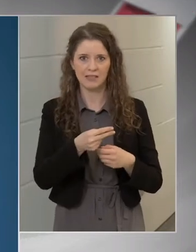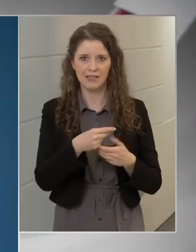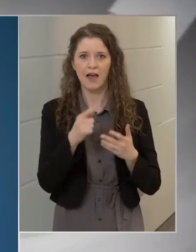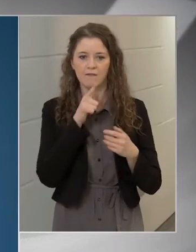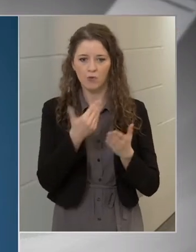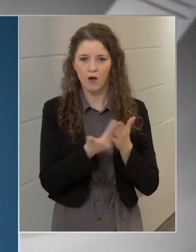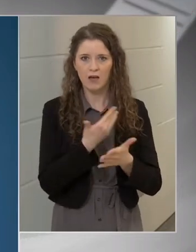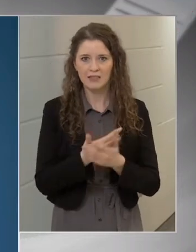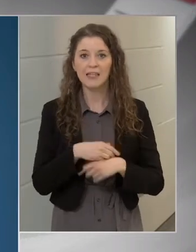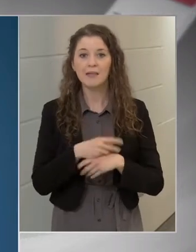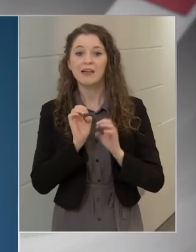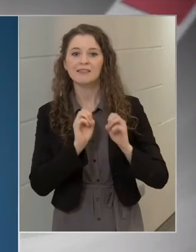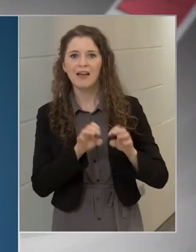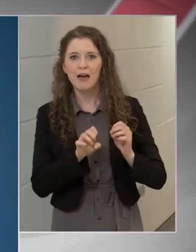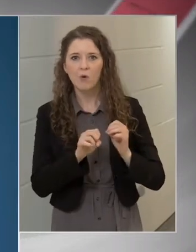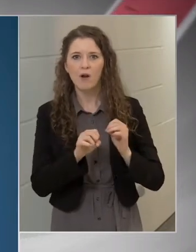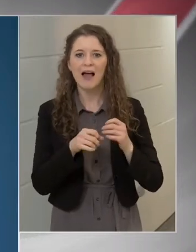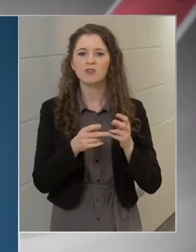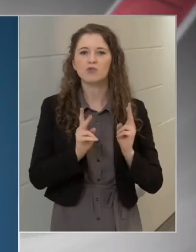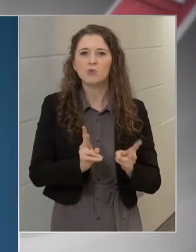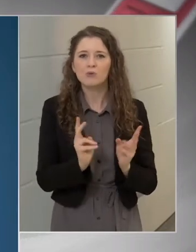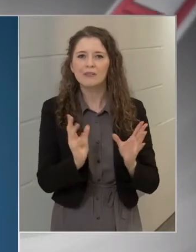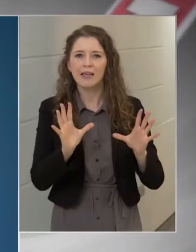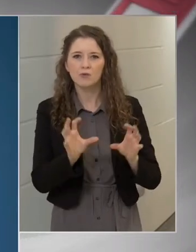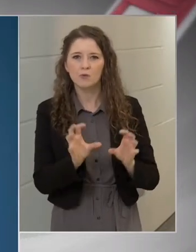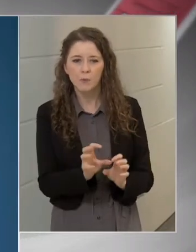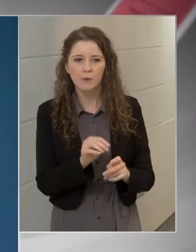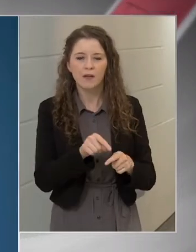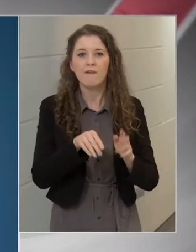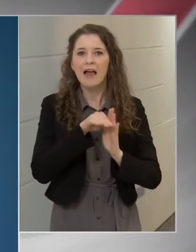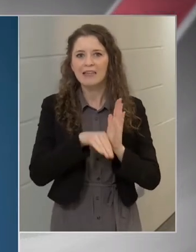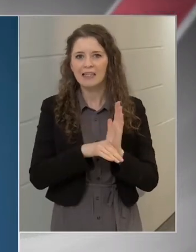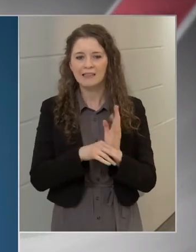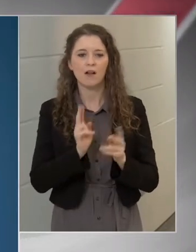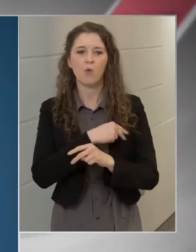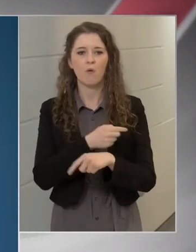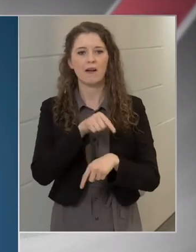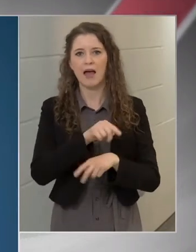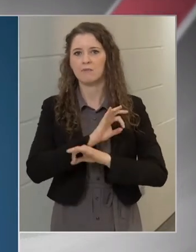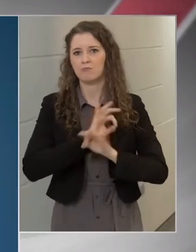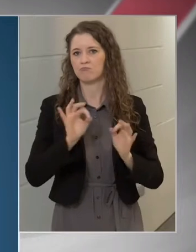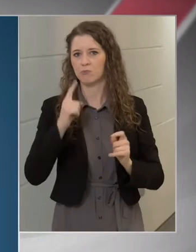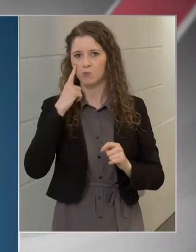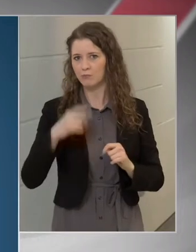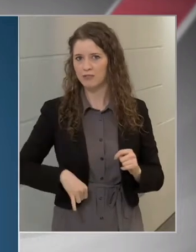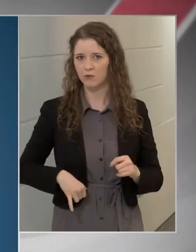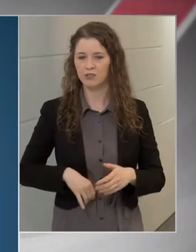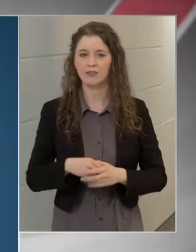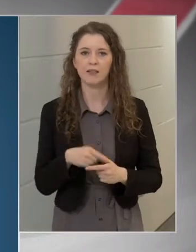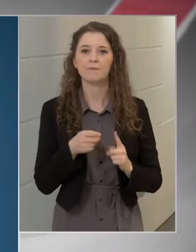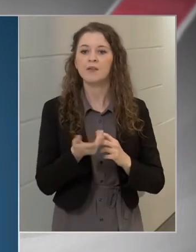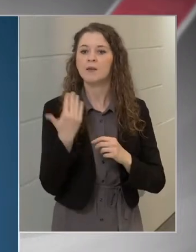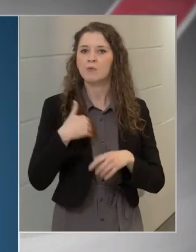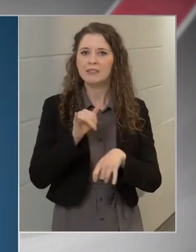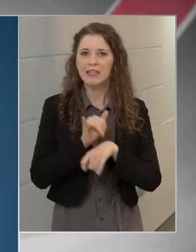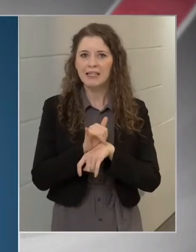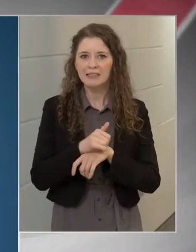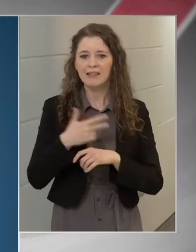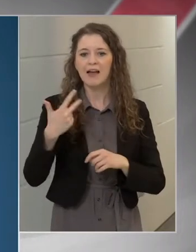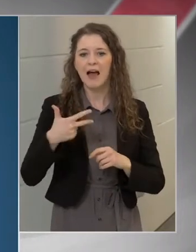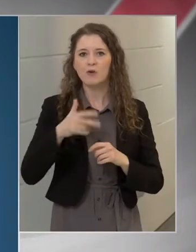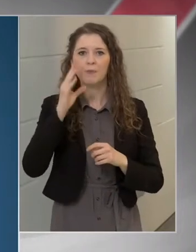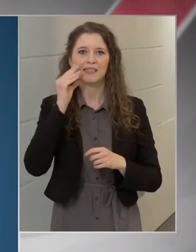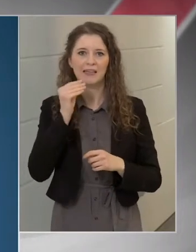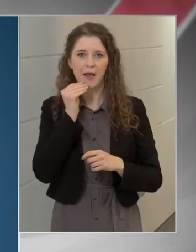feltételei a kórházakban jobban biztosítottak. Ebből a múlt héten három ezer ember oltására elég